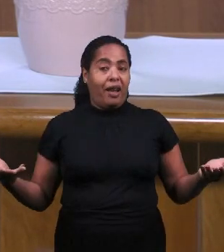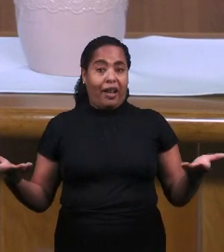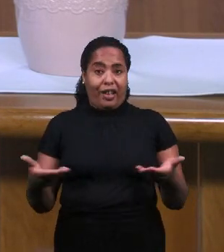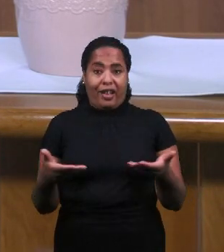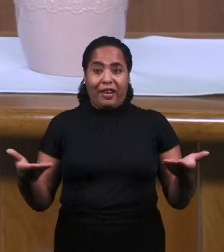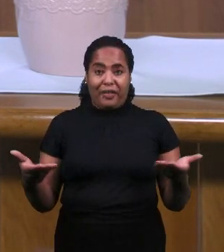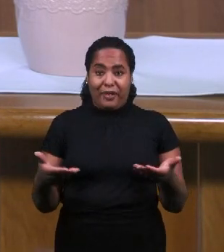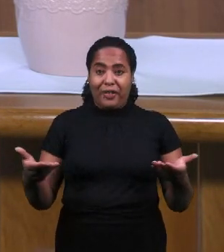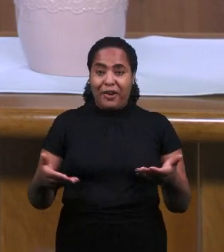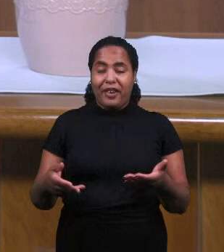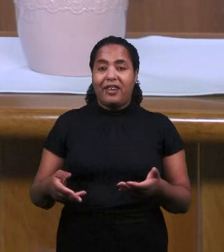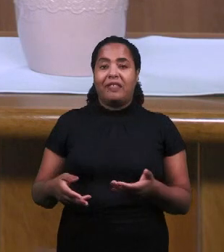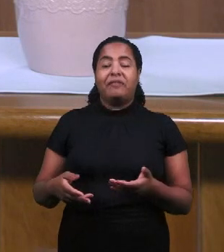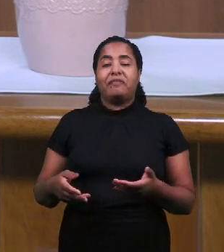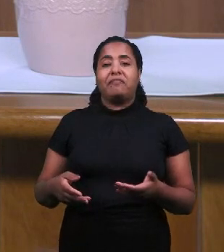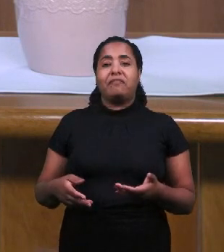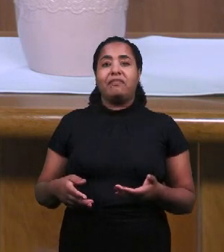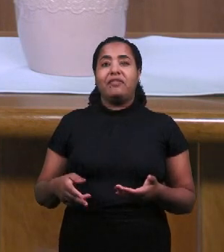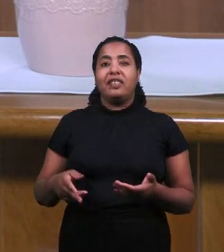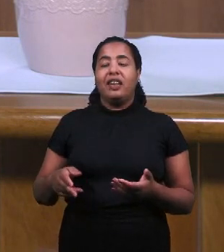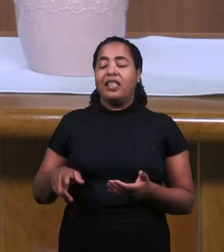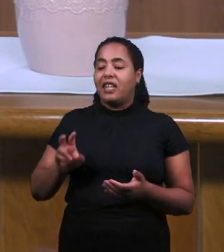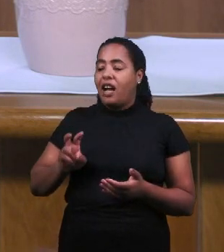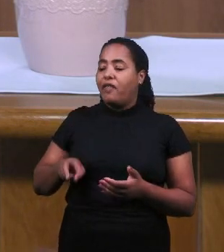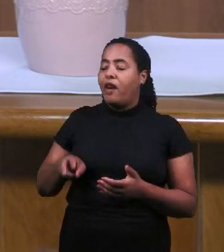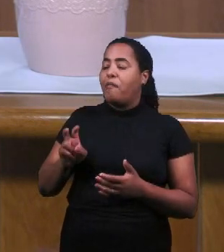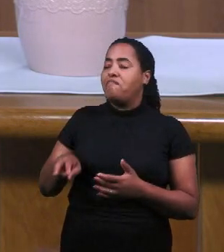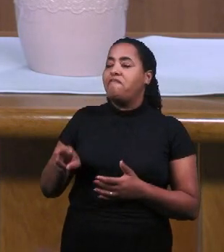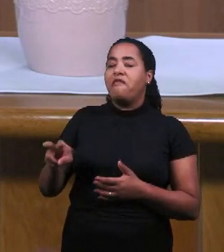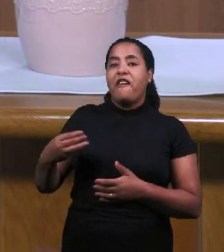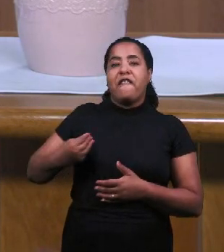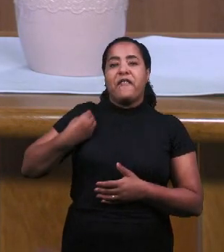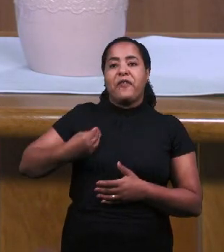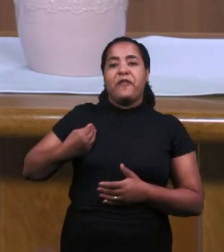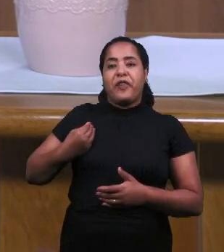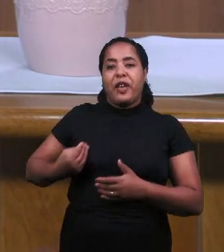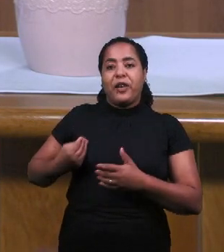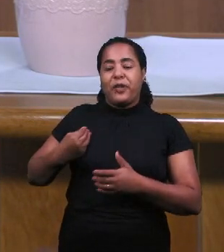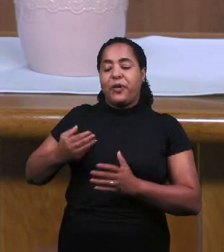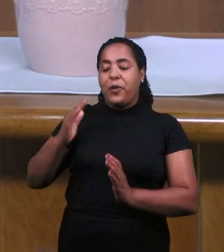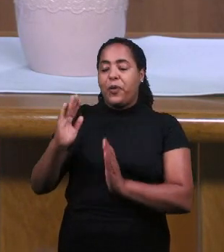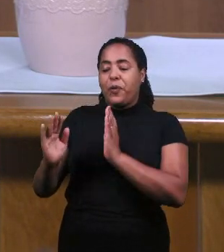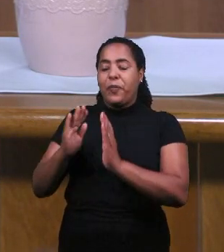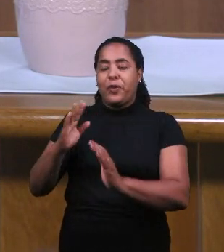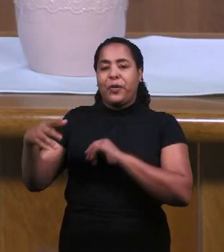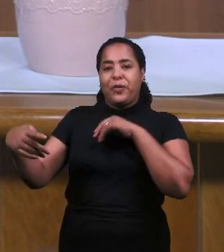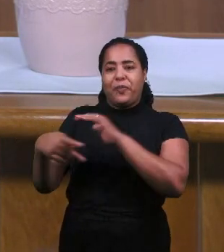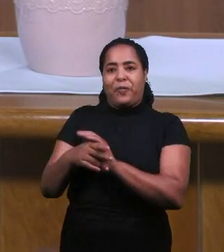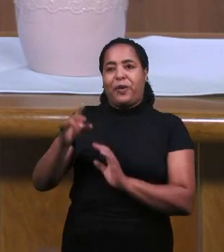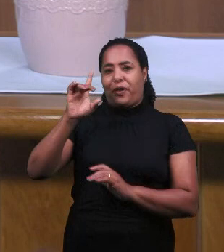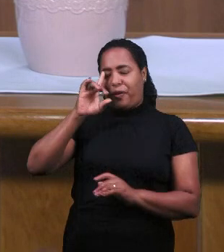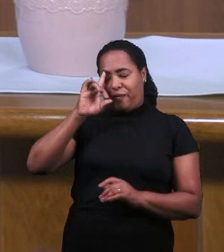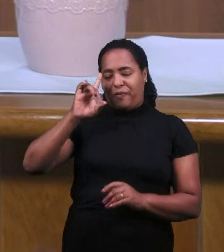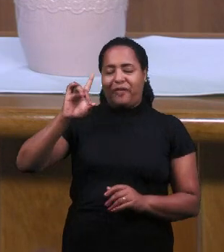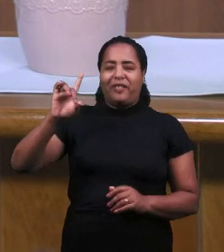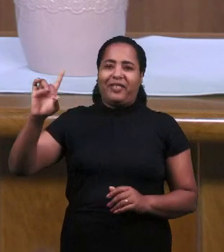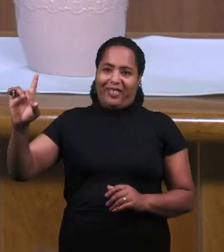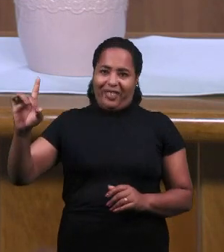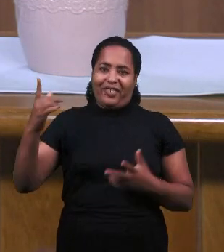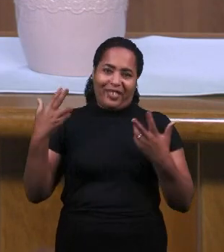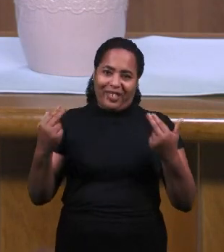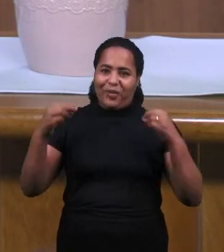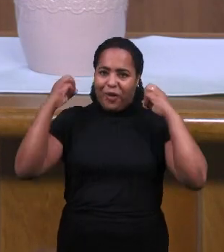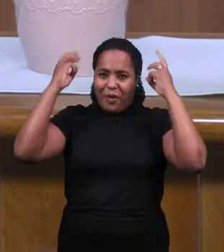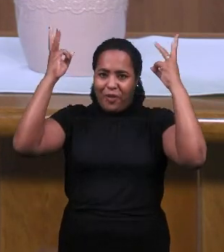Момента И Теперь Он Идет Во Времени Божьем Как Моисей Вошел Во Время Божье